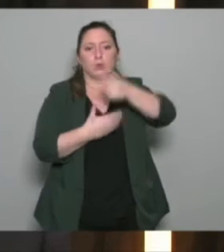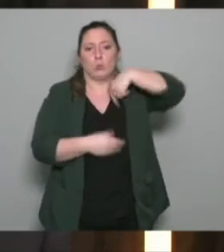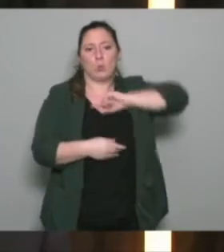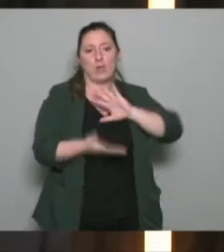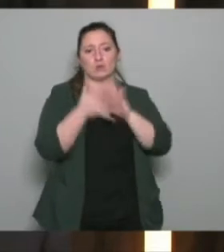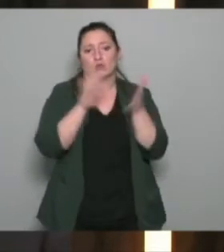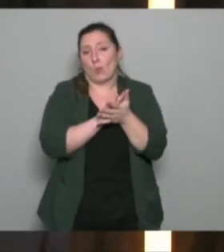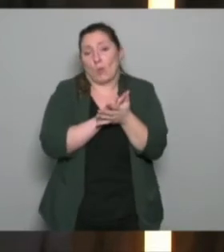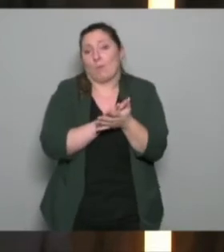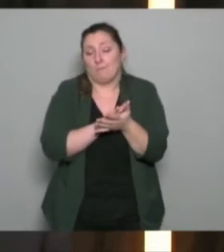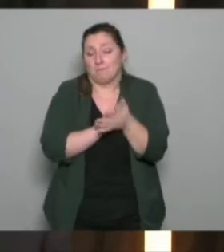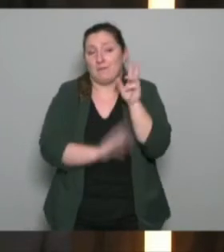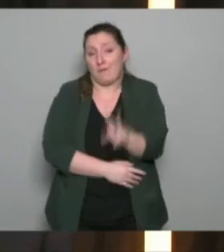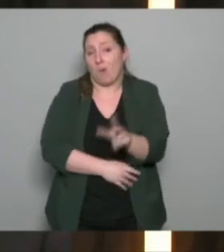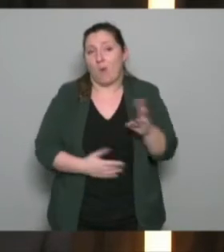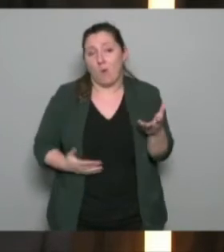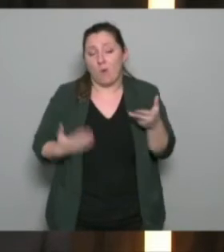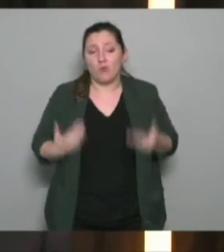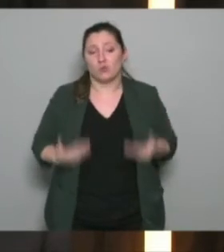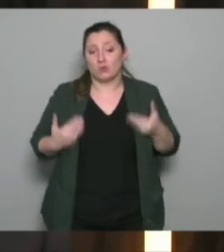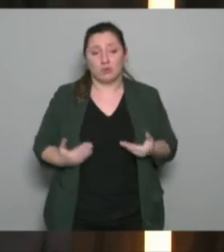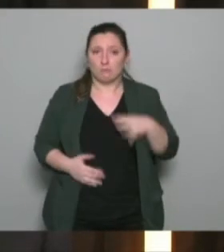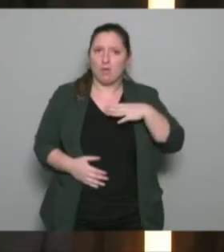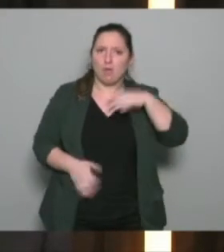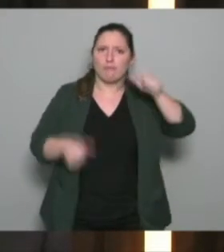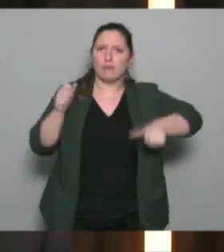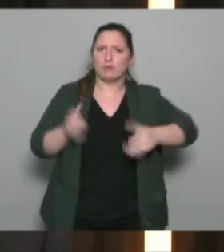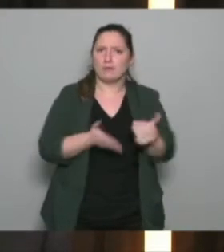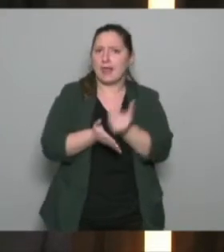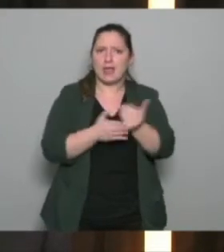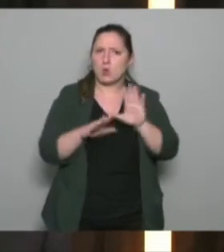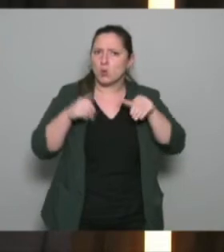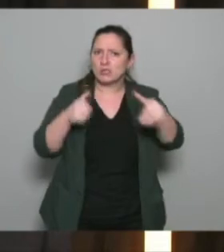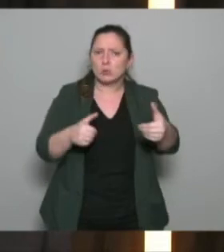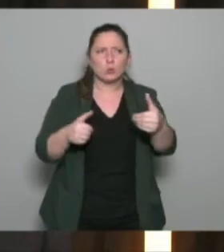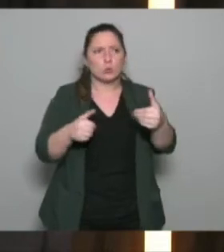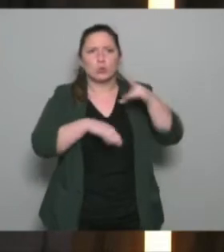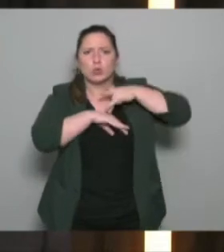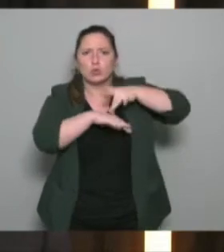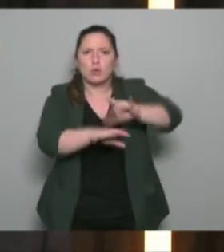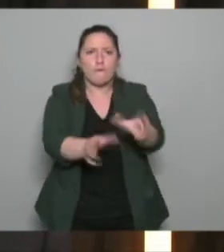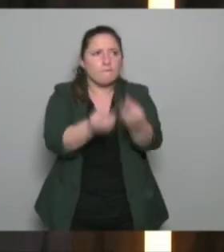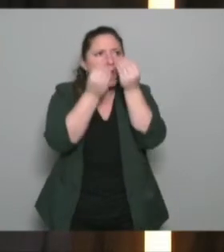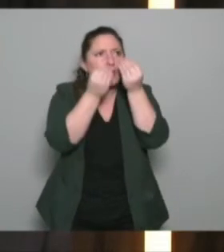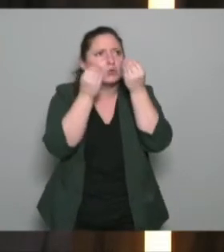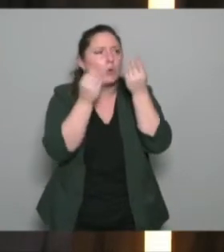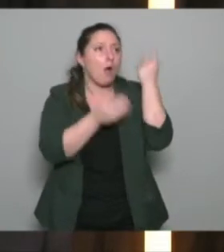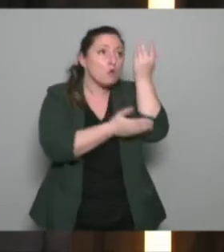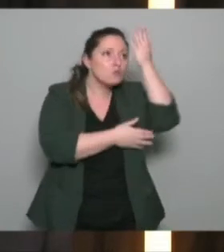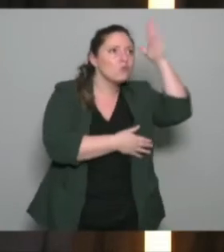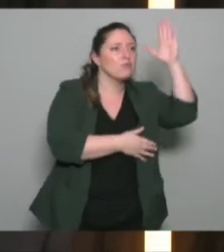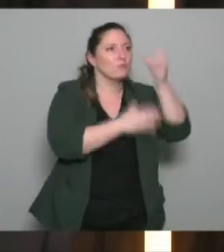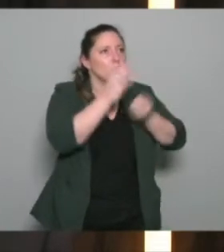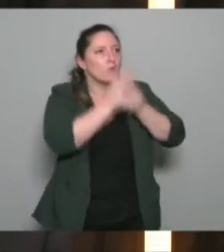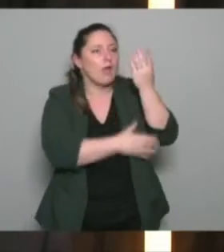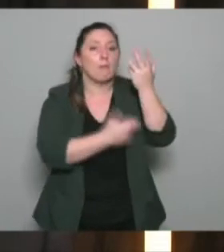donc et aujourd'hui on a des salariés qui continuent d'aller se former pour développer des nouvelles compétences ça